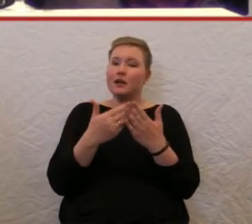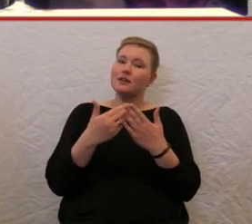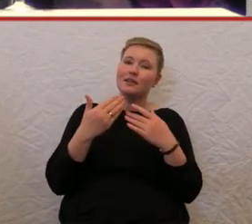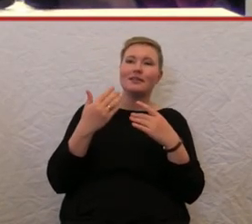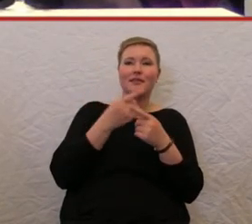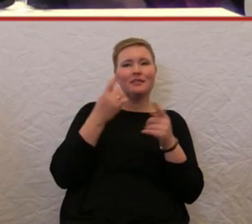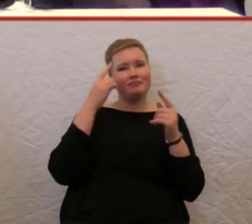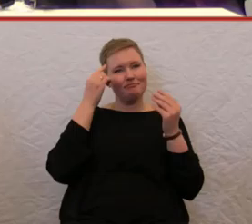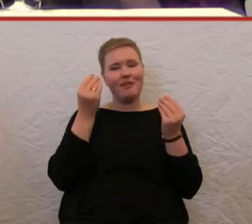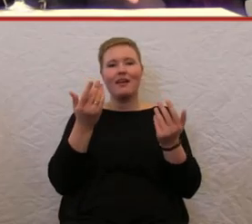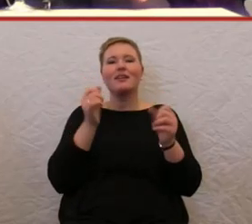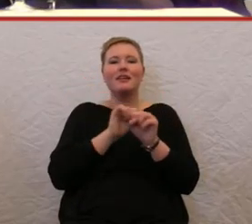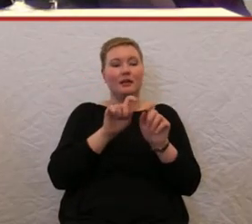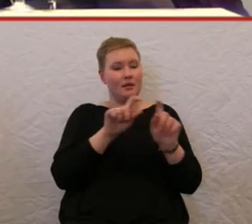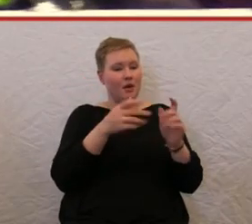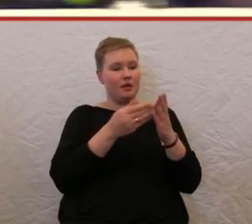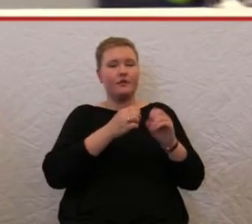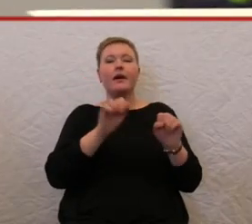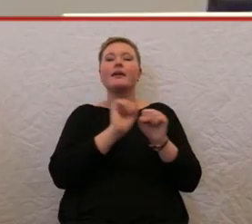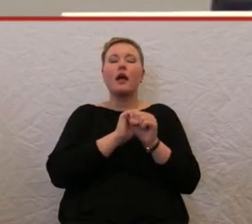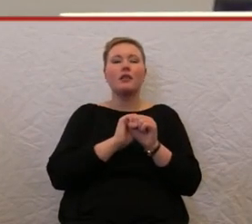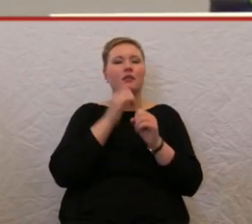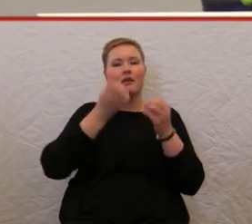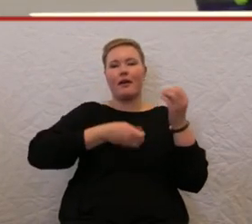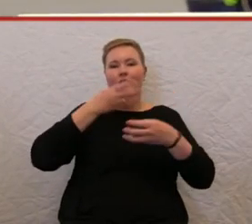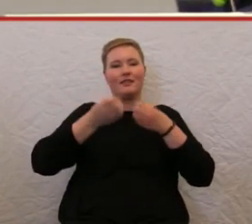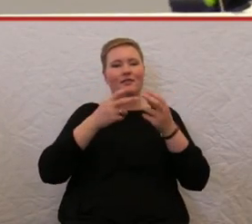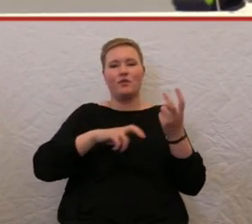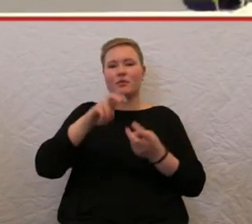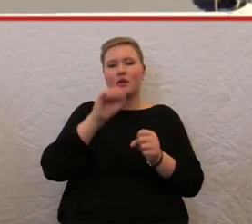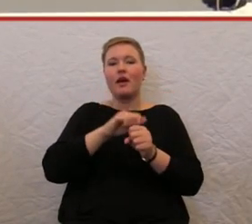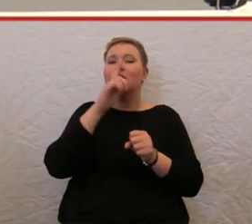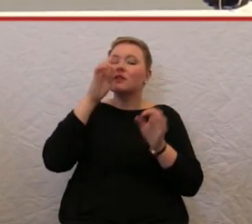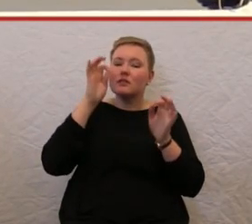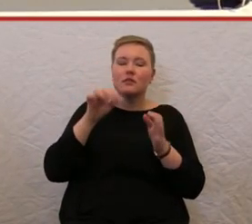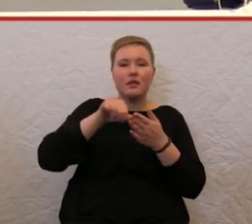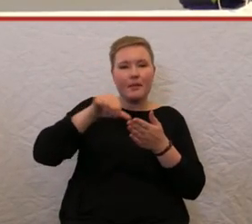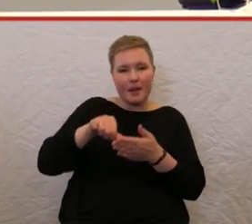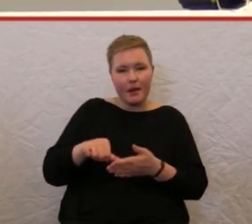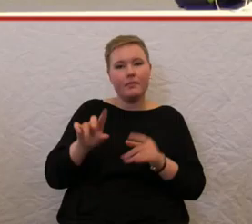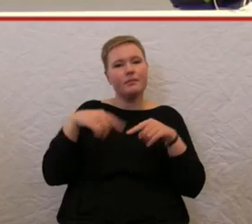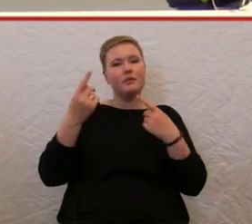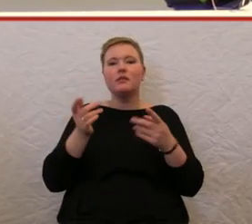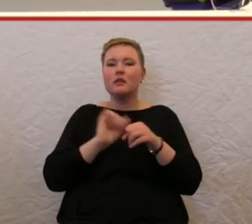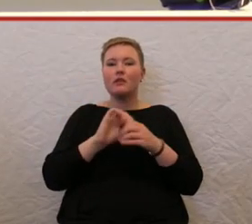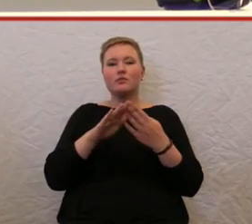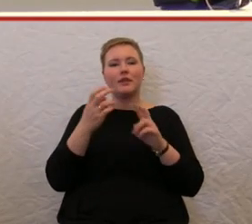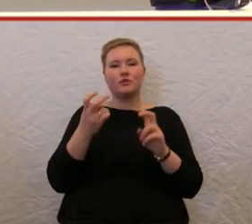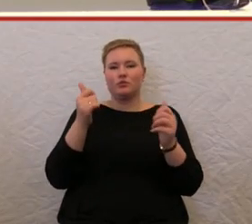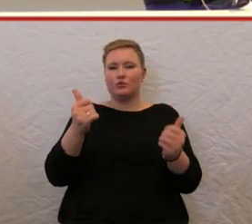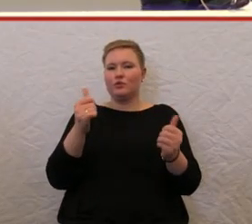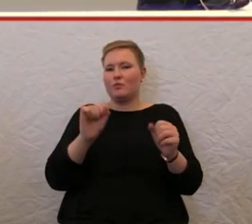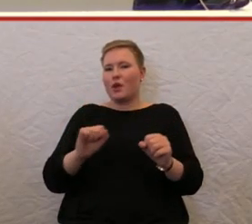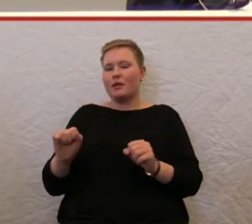mit diesem Thema umgehen. Und wenn man die Dinger festklebt, dann kann das wirklich auch ganz gut funktionieren. Ein Beispiel, das